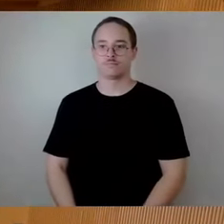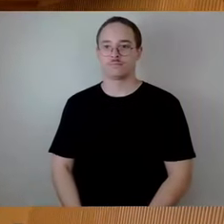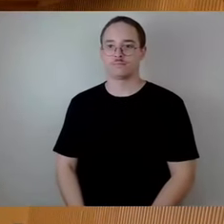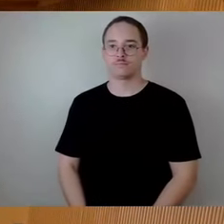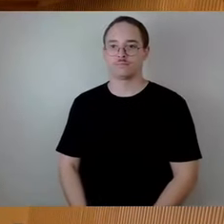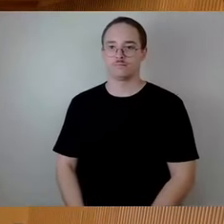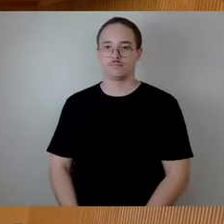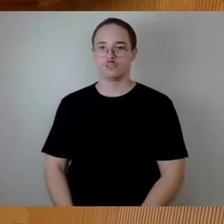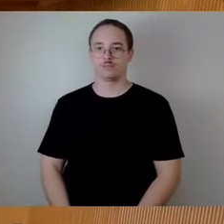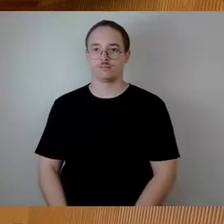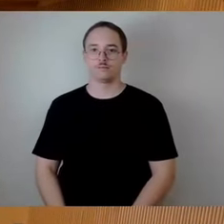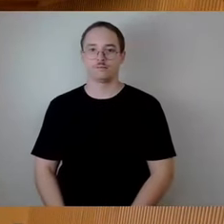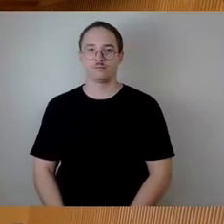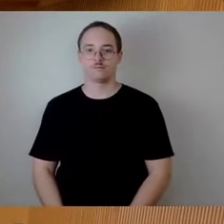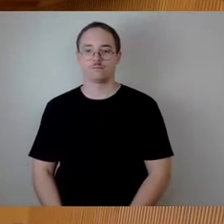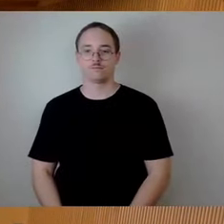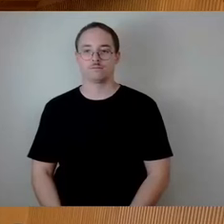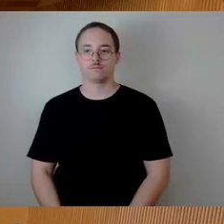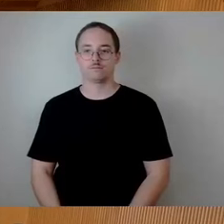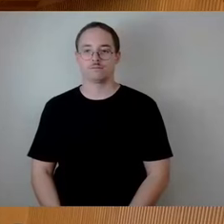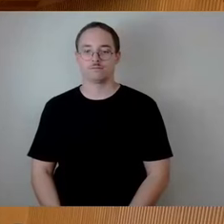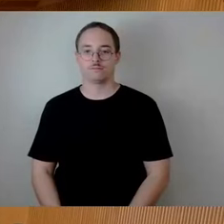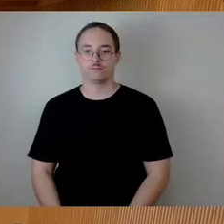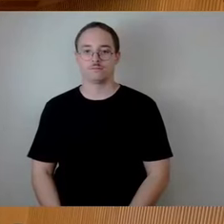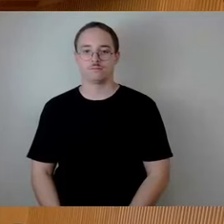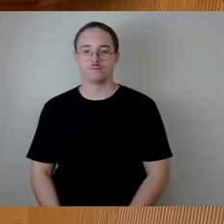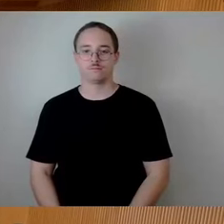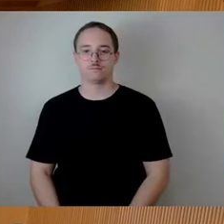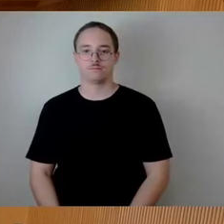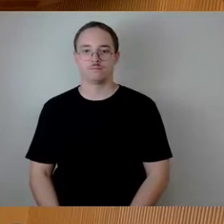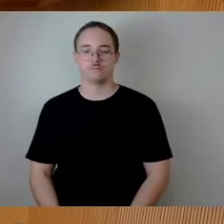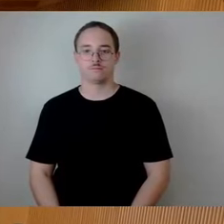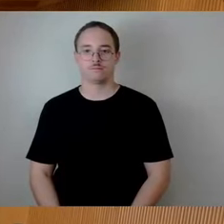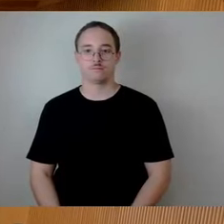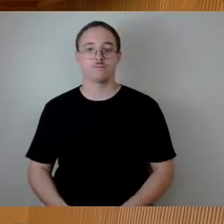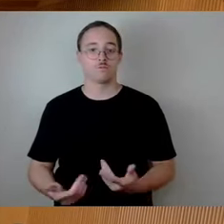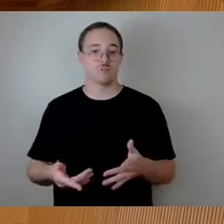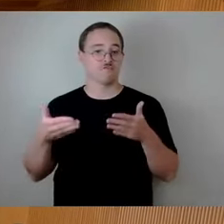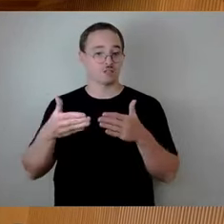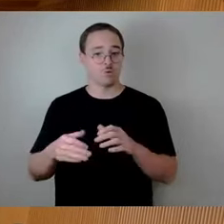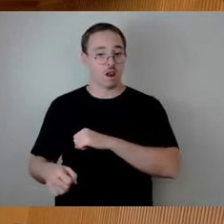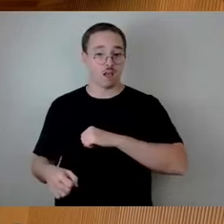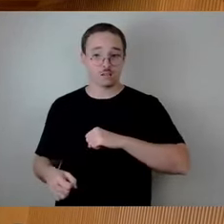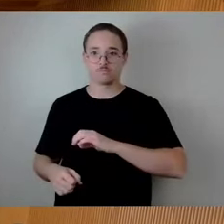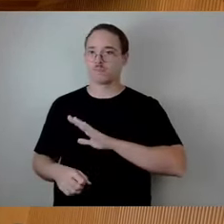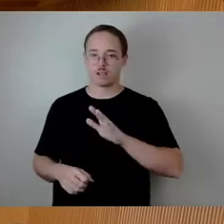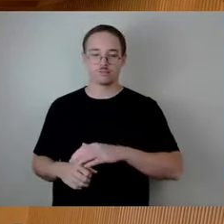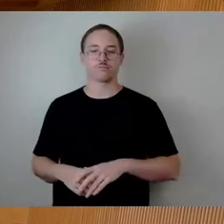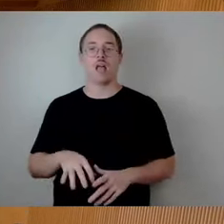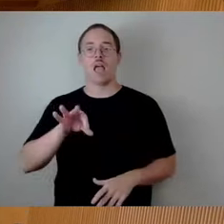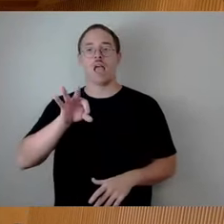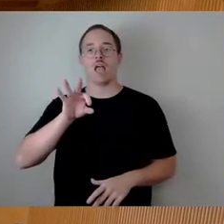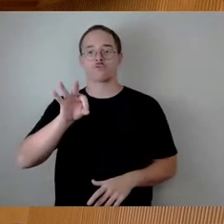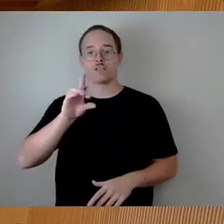Wird BSW das Wort gewünscht? Nein, dann Fraktion Die Linke das Wort gewünscht. Nein, FDP das Wort gewünscht.